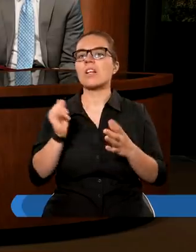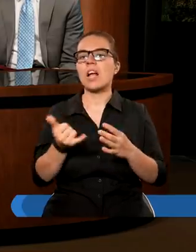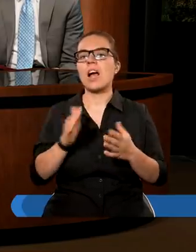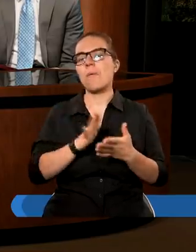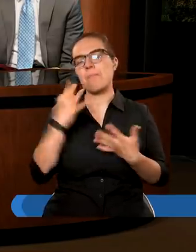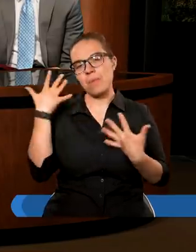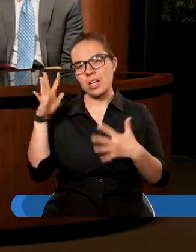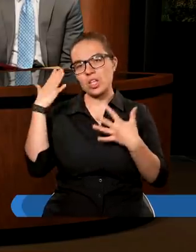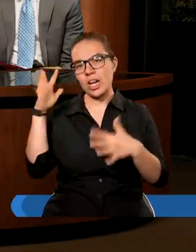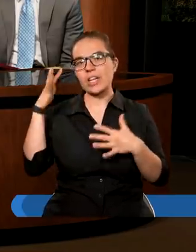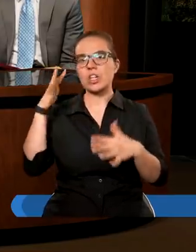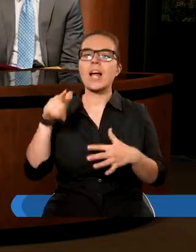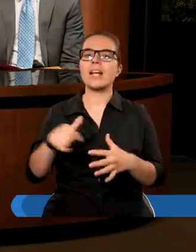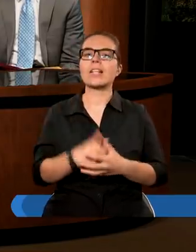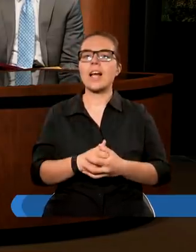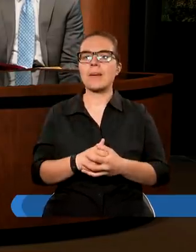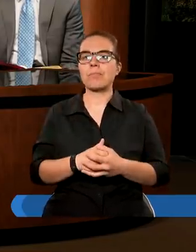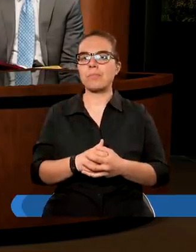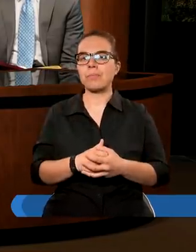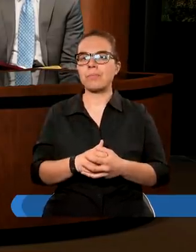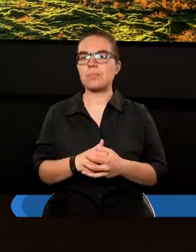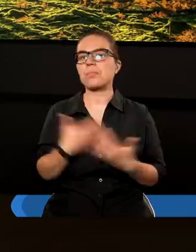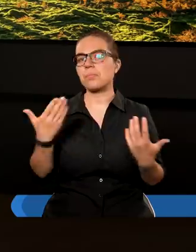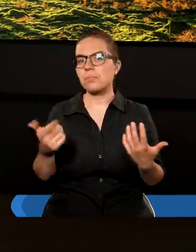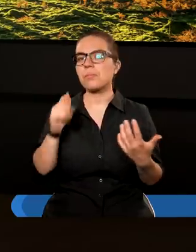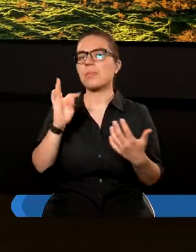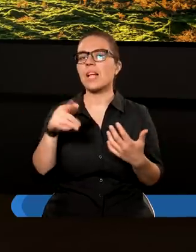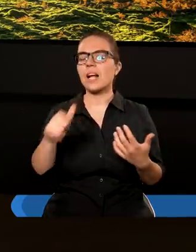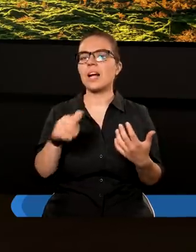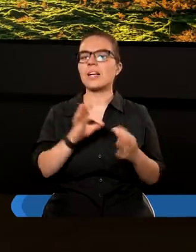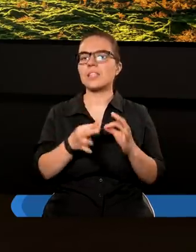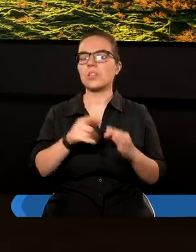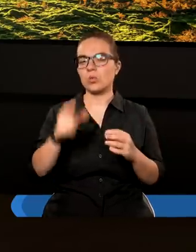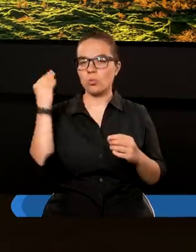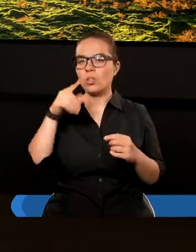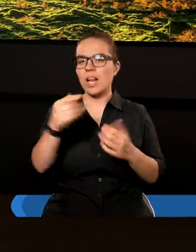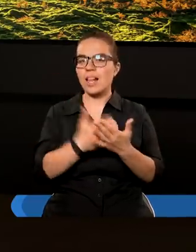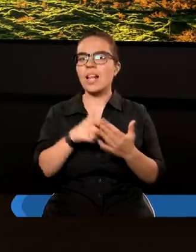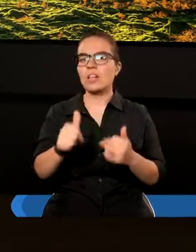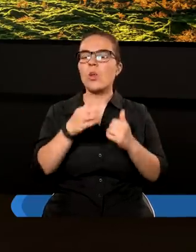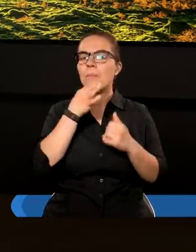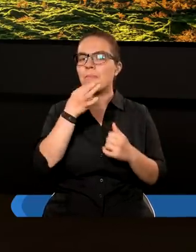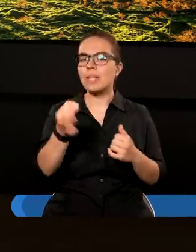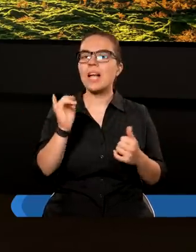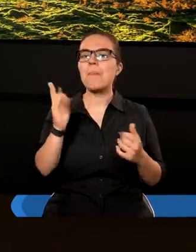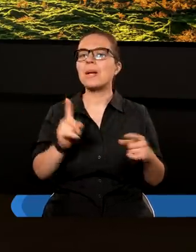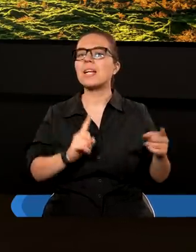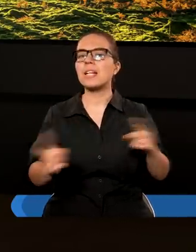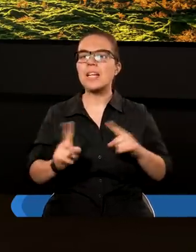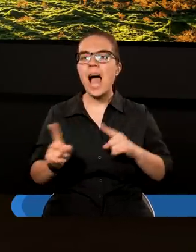zbezczeszczenie właśnie tego miejsca. Drodzy, gdy uczniowie zadali to pytanie, jaki będzie znak